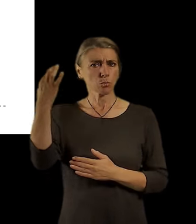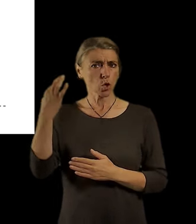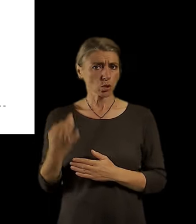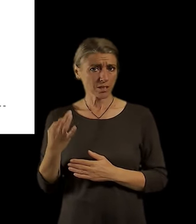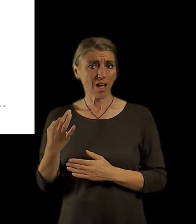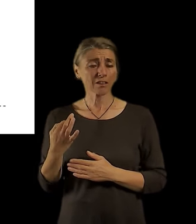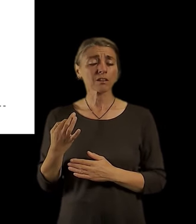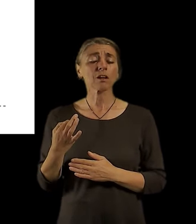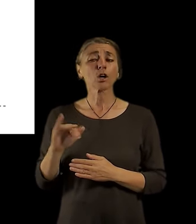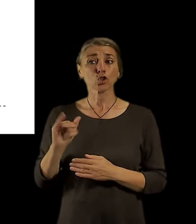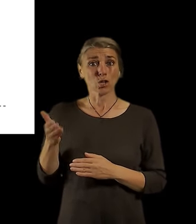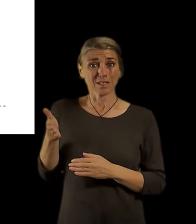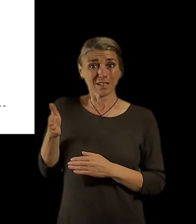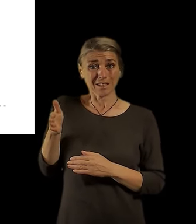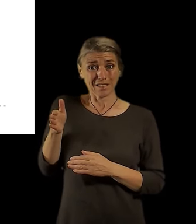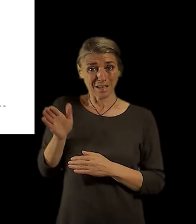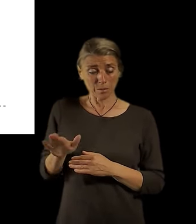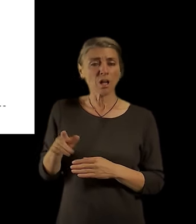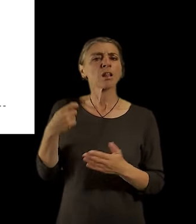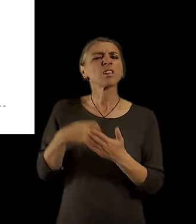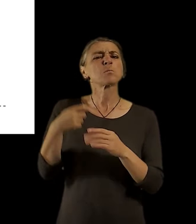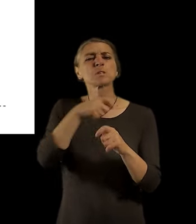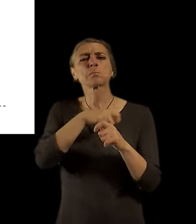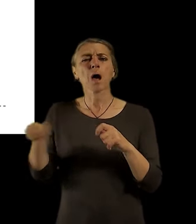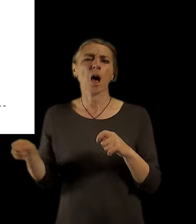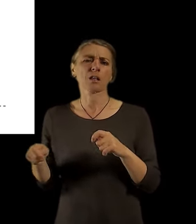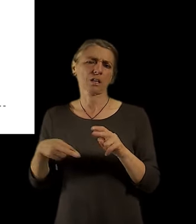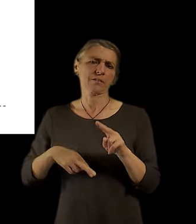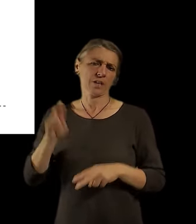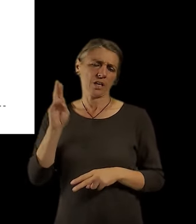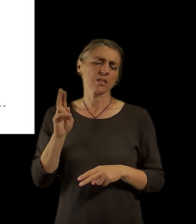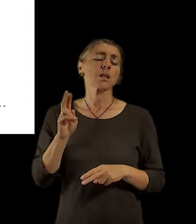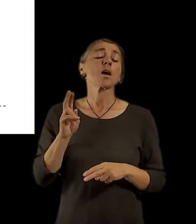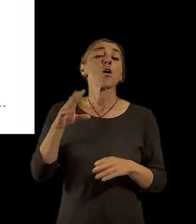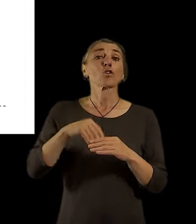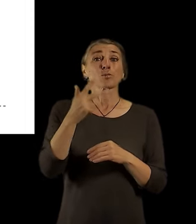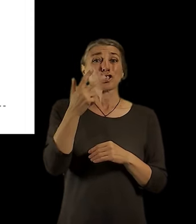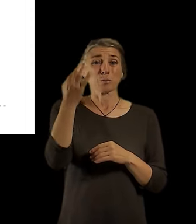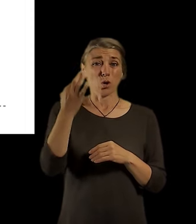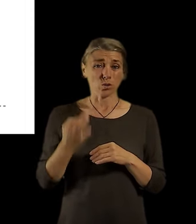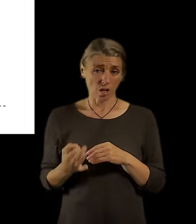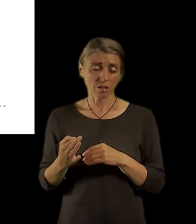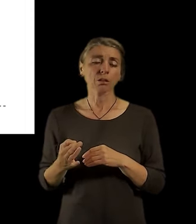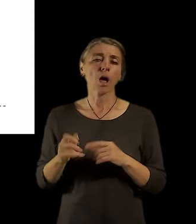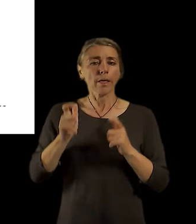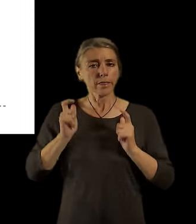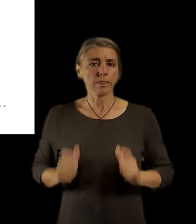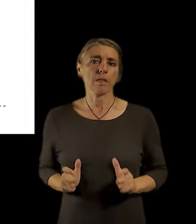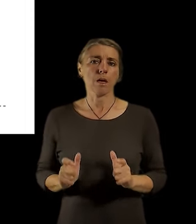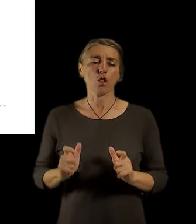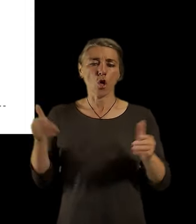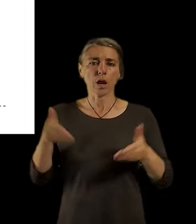v Praze je pohřbeno žehem. To znamená kremací. A pouze 3% všech zemřelých jsou pohřbeně v rakvi.